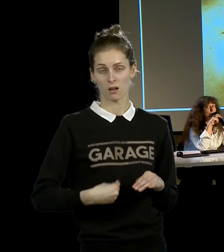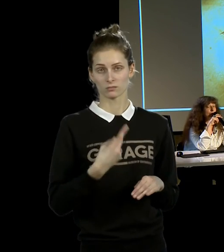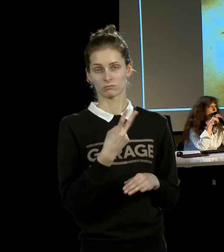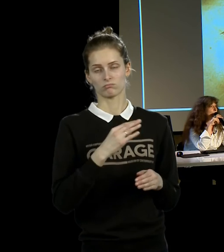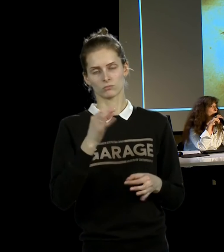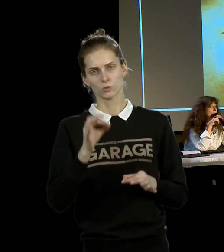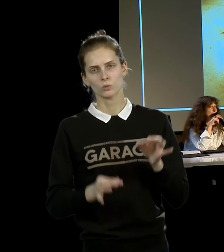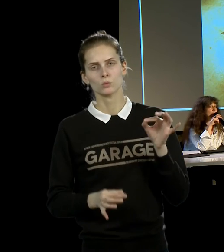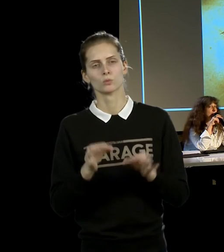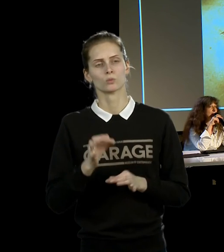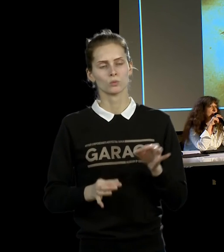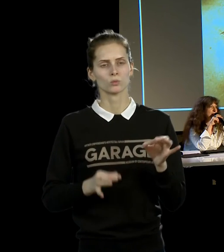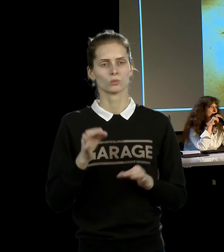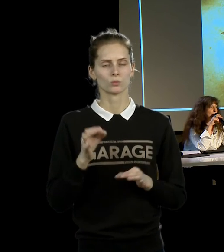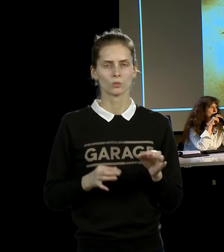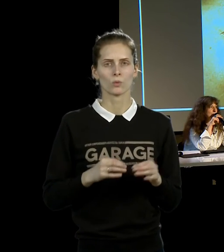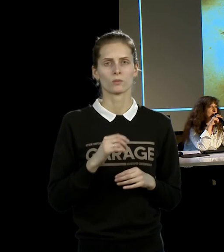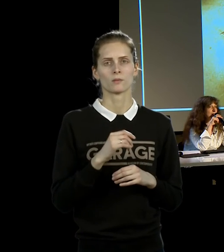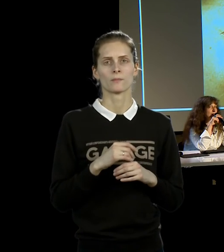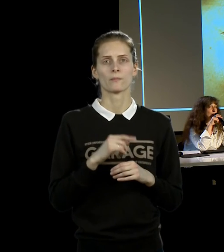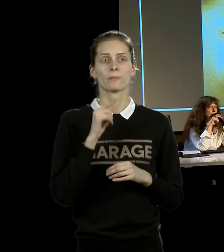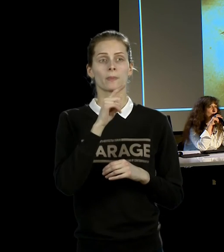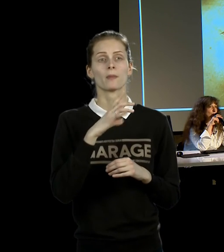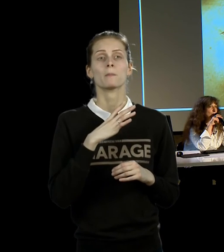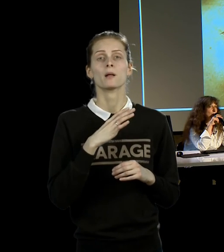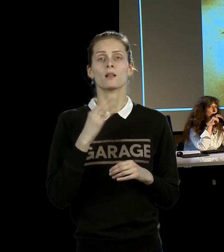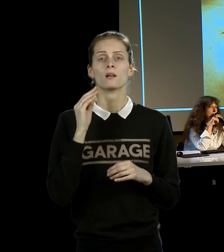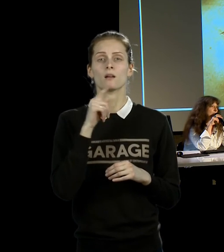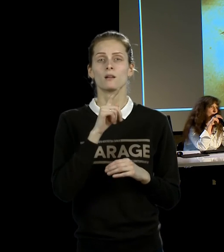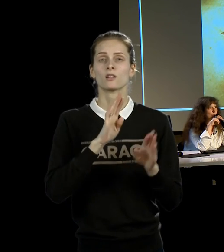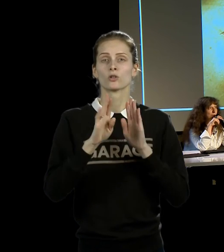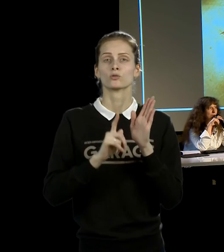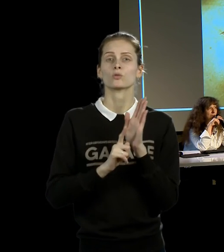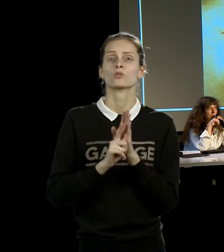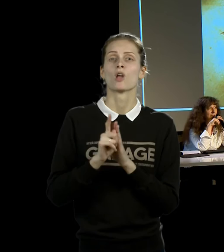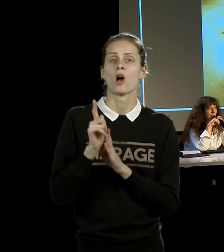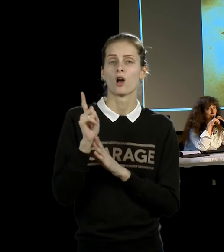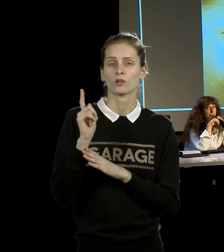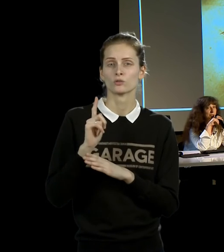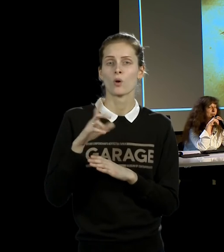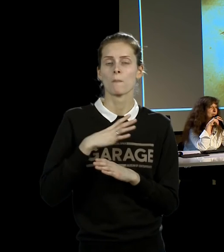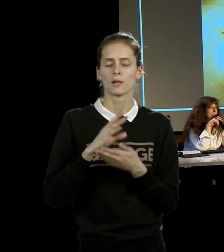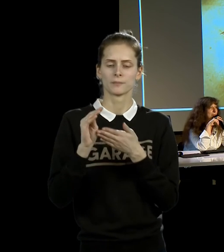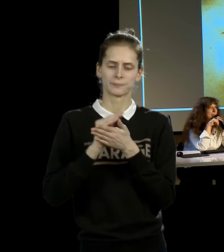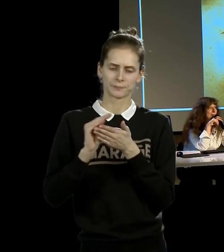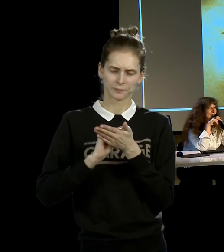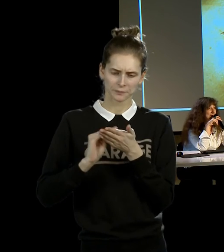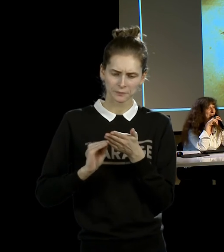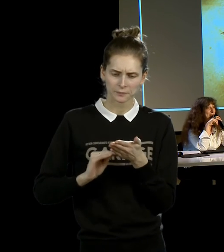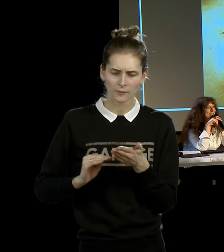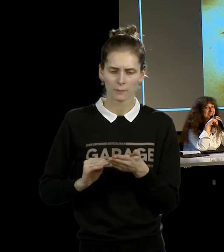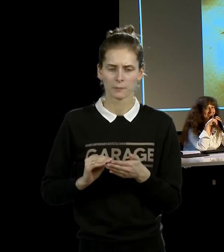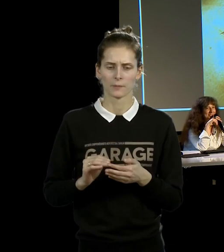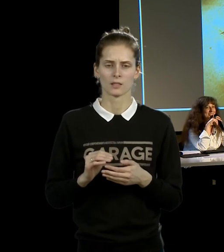исследователем и историком искусства, который начинал, кстати, с того, что писал диссертацию про Закер Мазокова. Был вполне в теме,